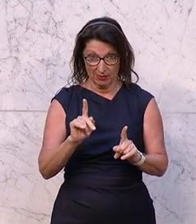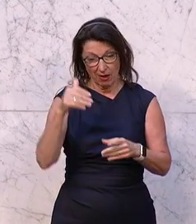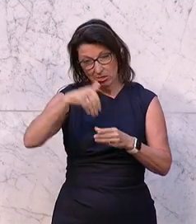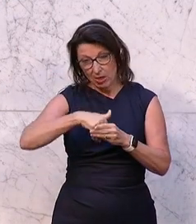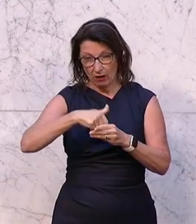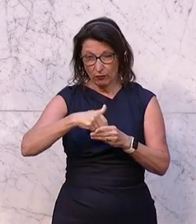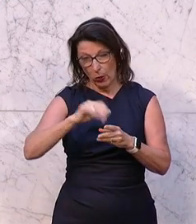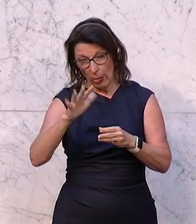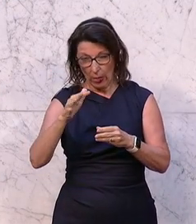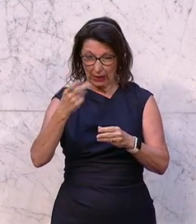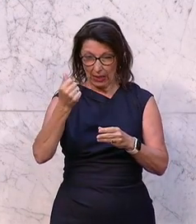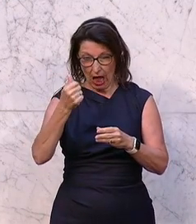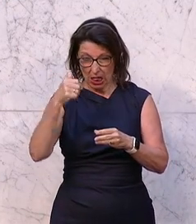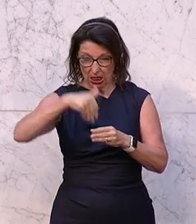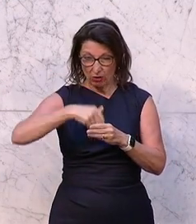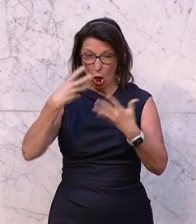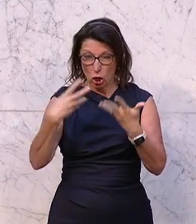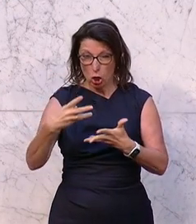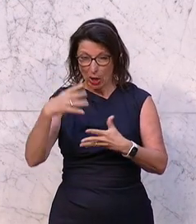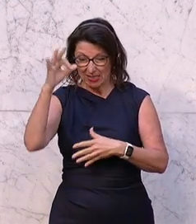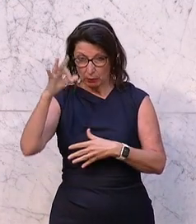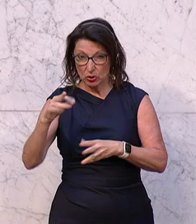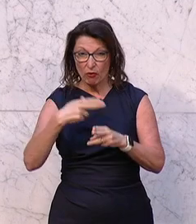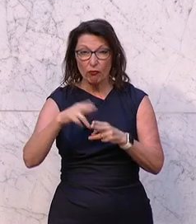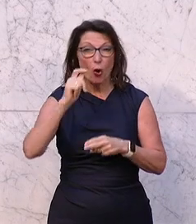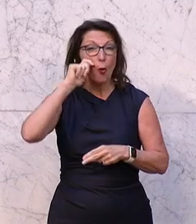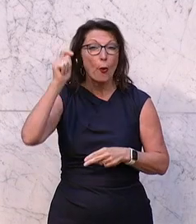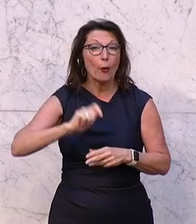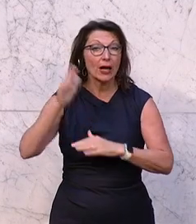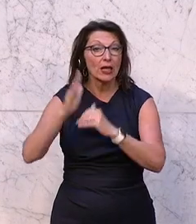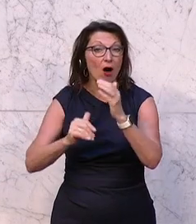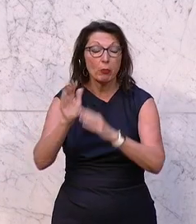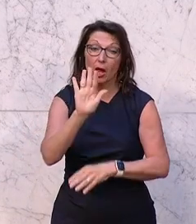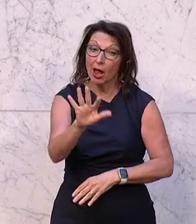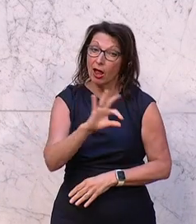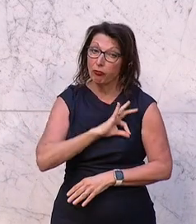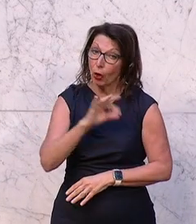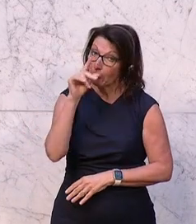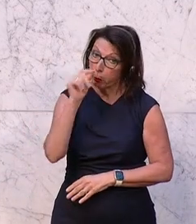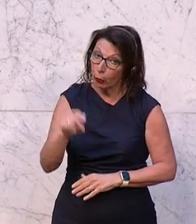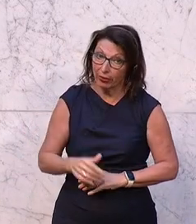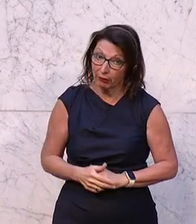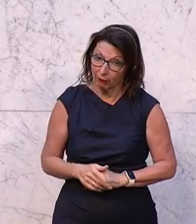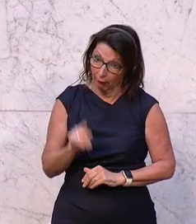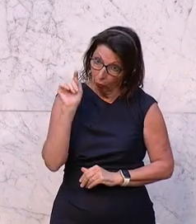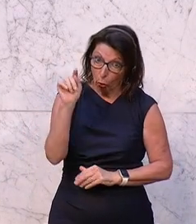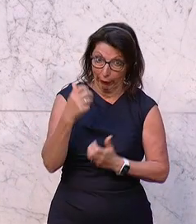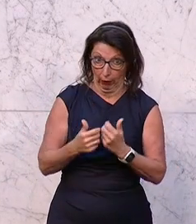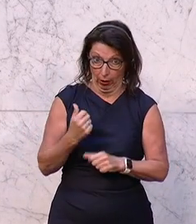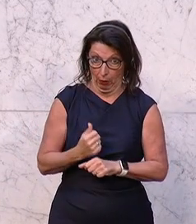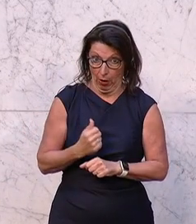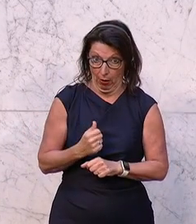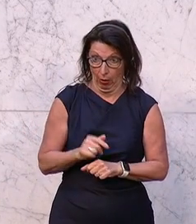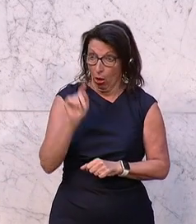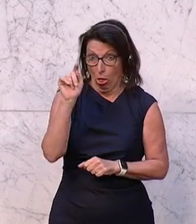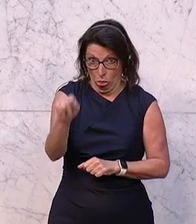90 Prozent dieser Gelder gehen für den Wiederaufbau der Ukraine. Ihr Freund Wladimir Putin ist dort einmarschiert. Der Wiederaufbau